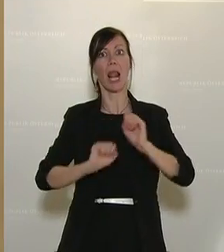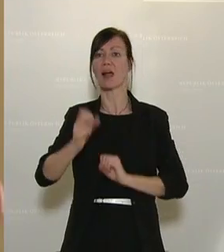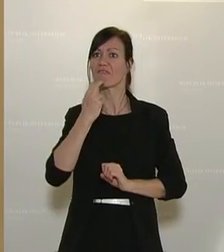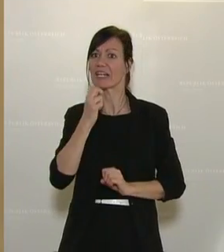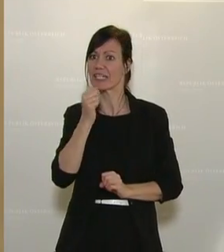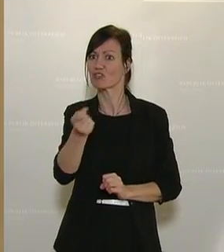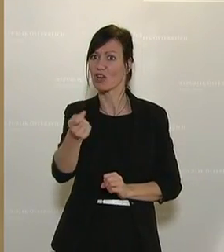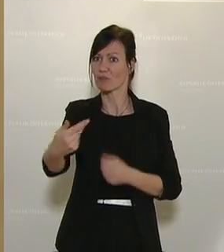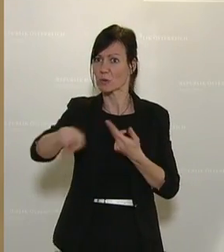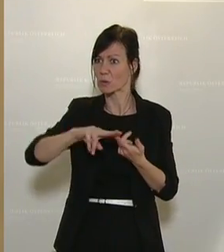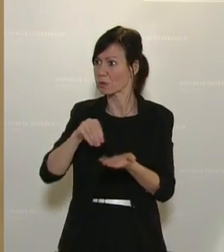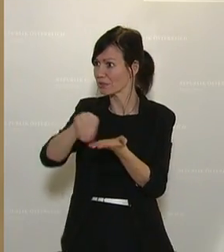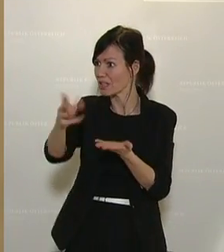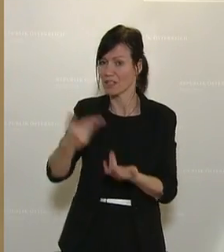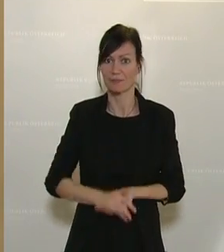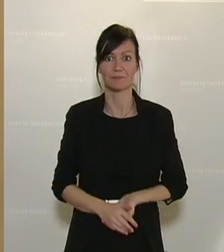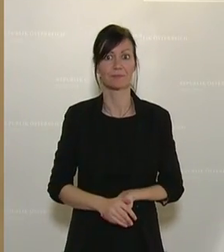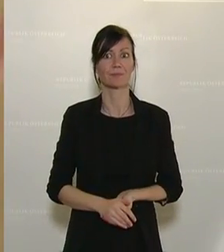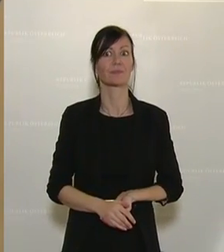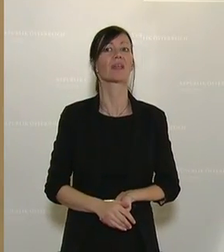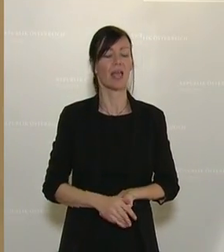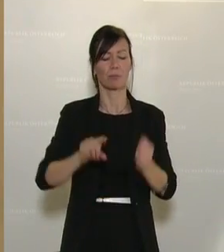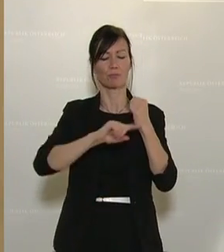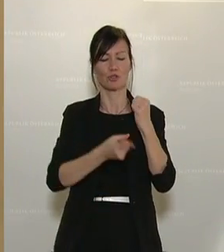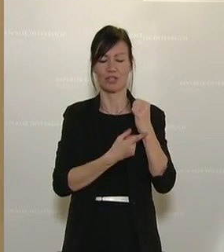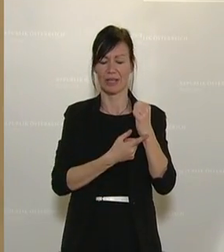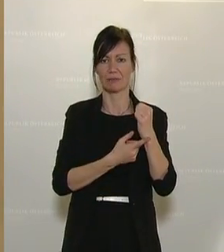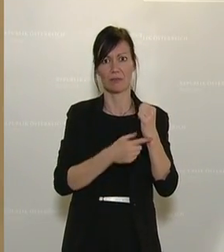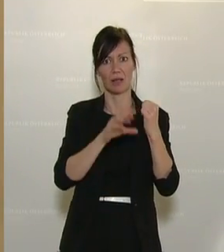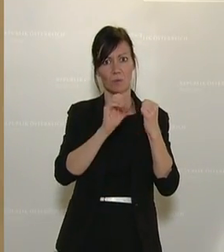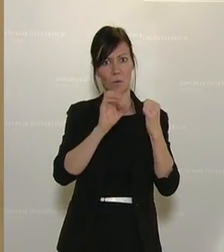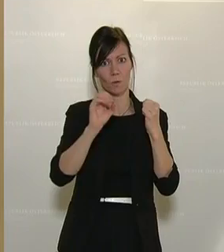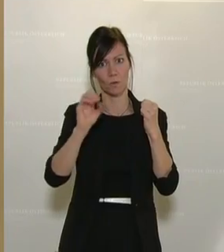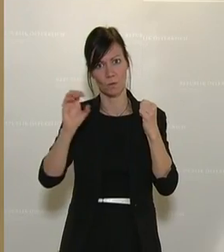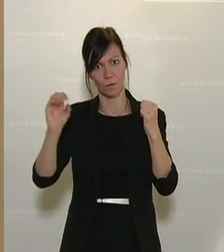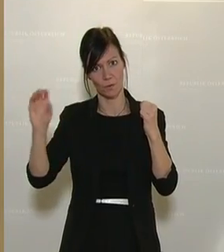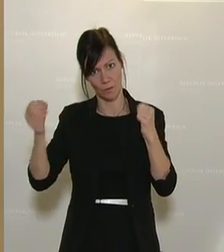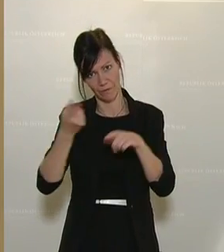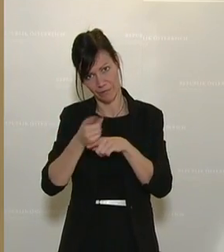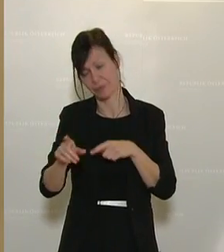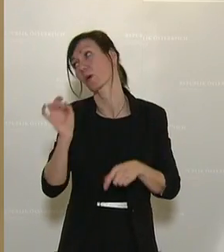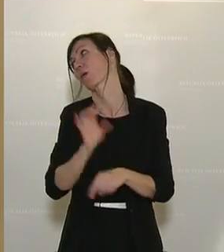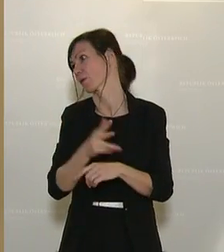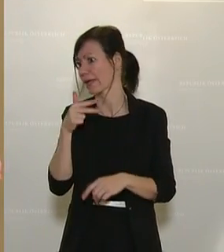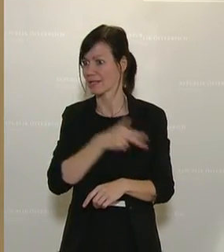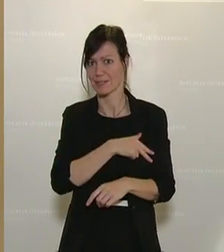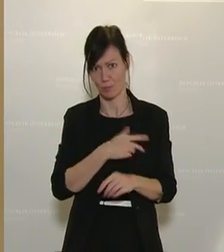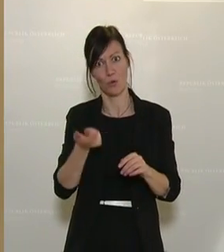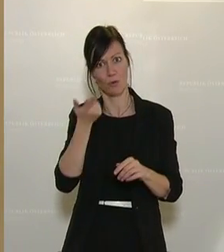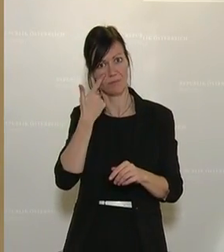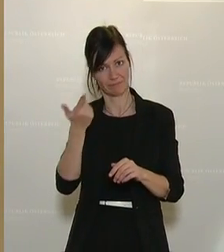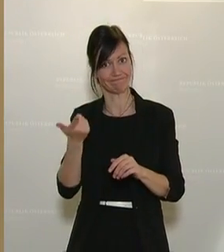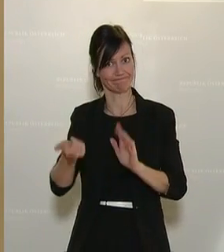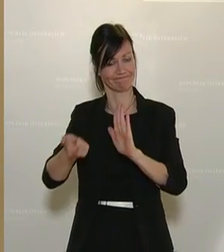Es sind die fehlenden Nullen im Budget gewesen, auf uns glücklicherweise die SPÖ aufmerksam gemacht hat. Es ist jetzt,